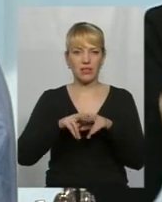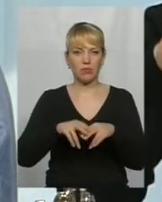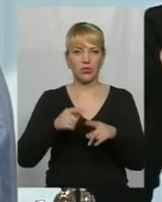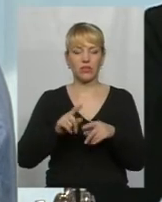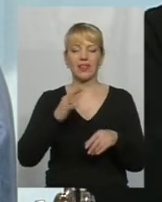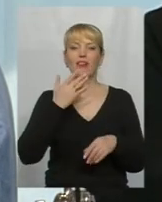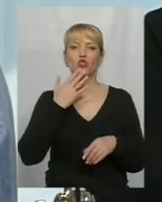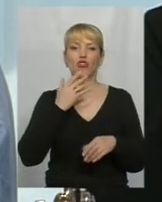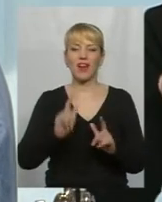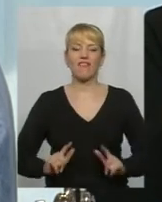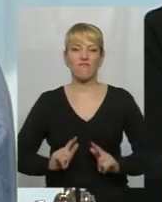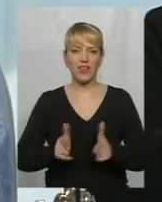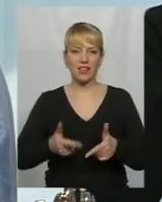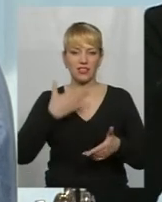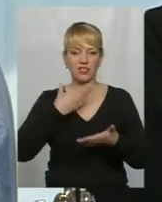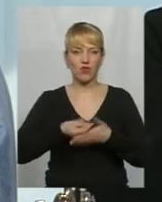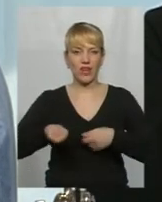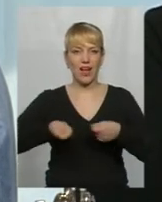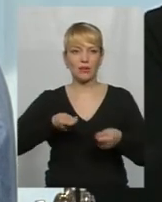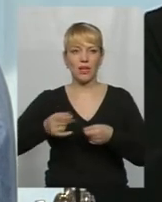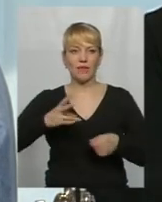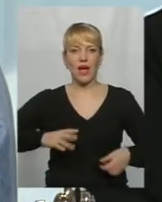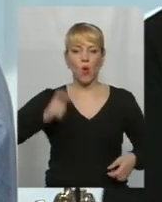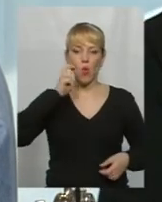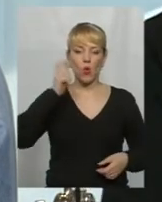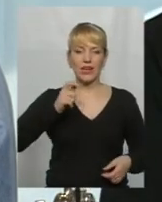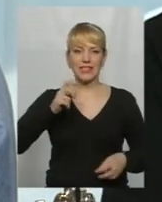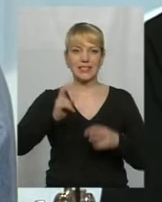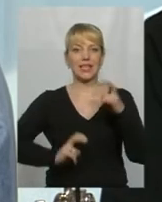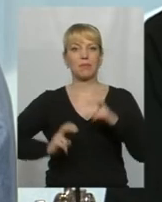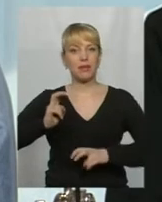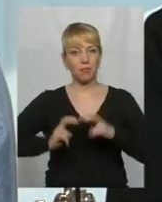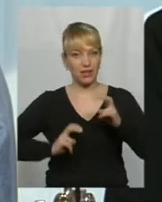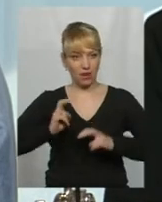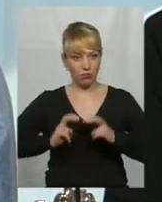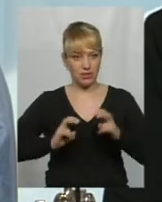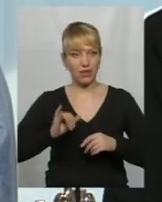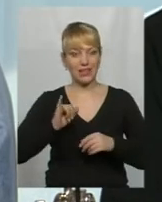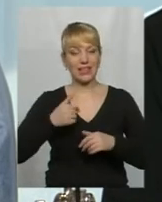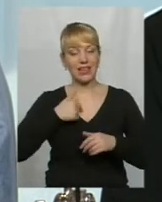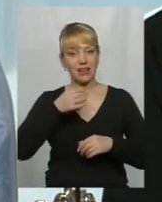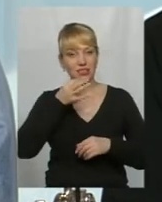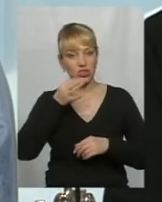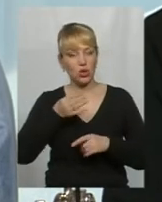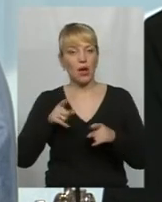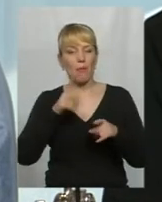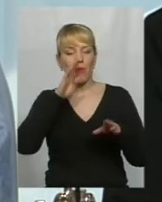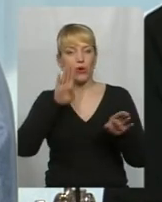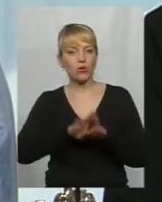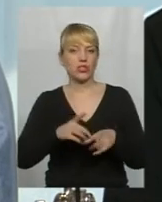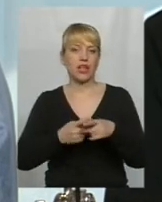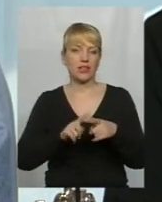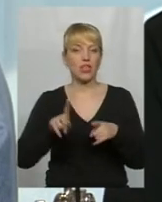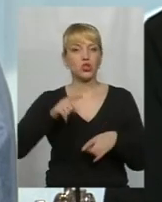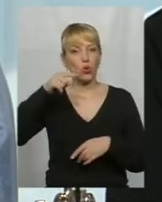введенням своєї адміністрації на українських підприємствах. І, я ж кажу, це схоже на те, що Росія